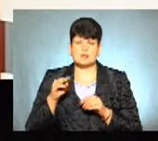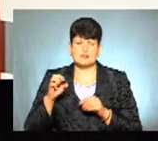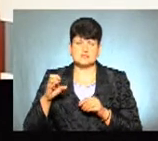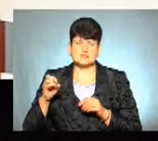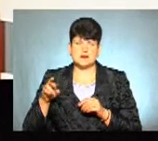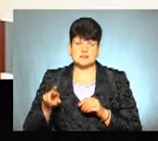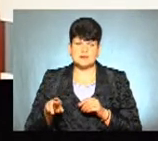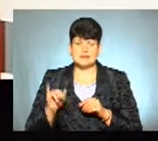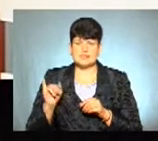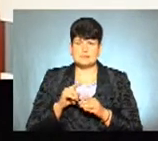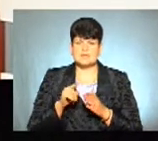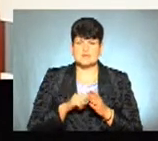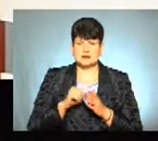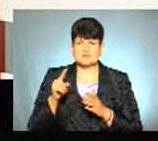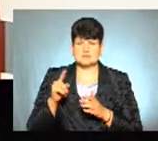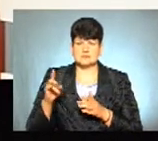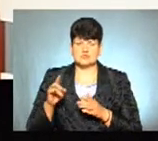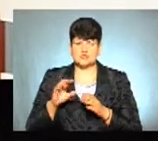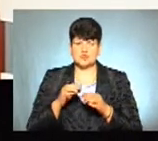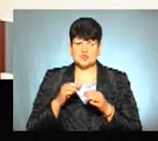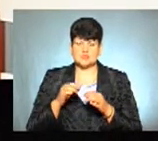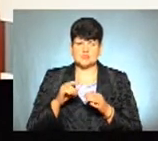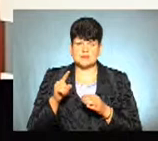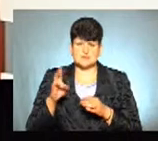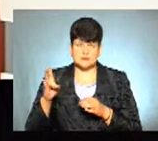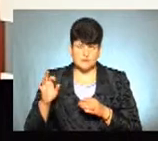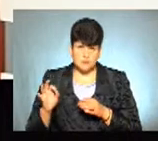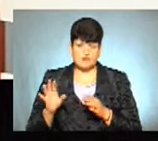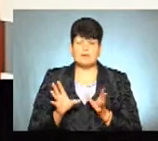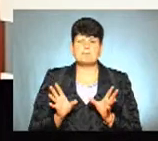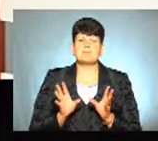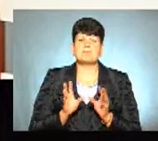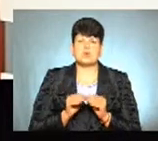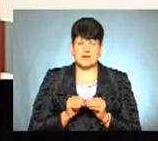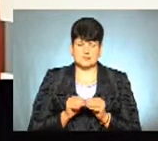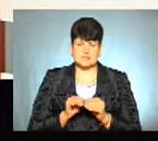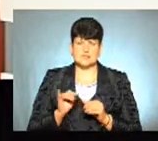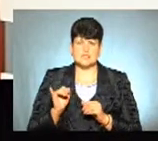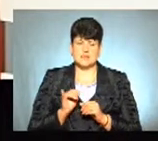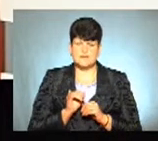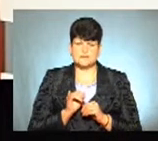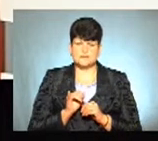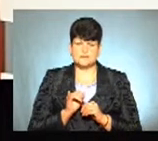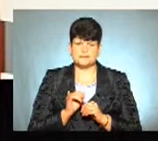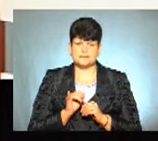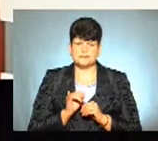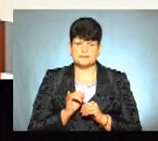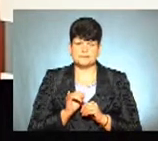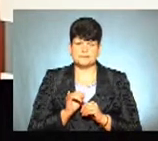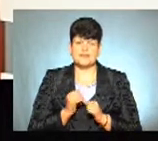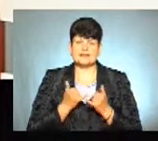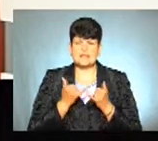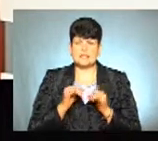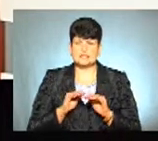питання зовнішнього незалежного оцінювання, вони між собою поєднані. І для